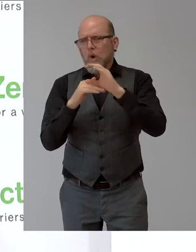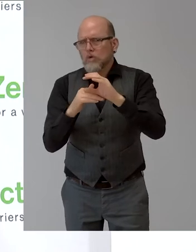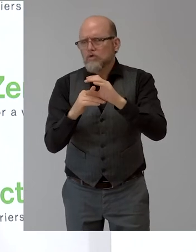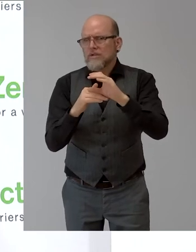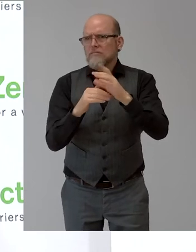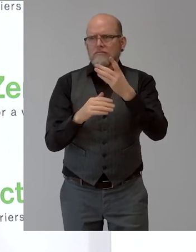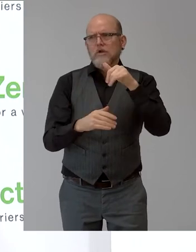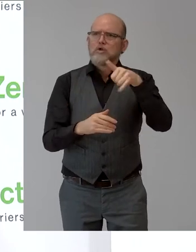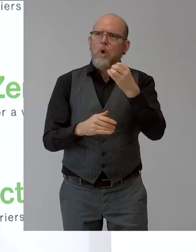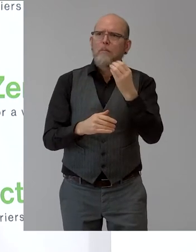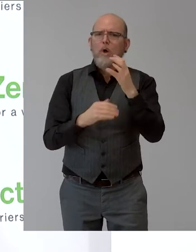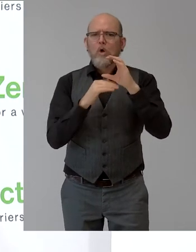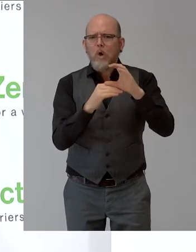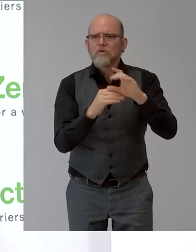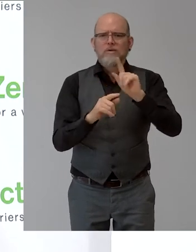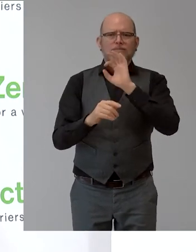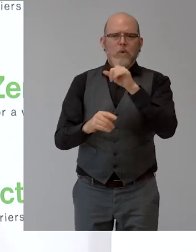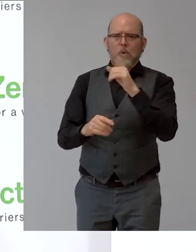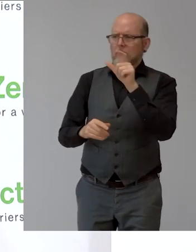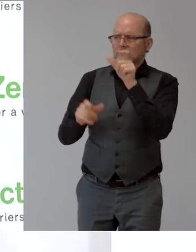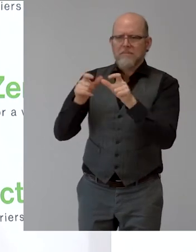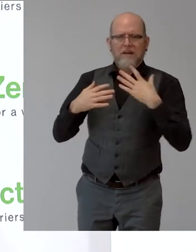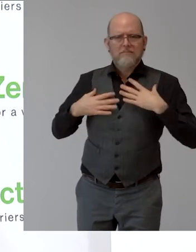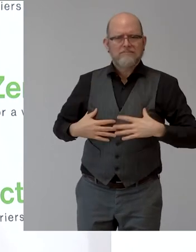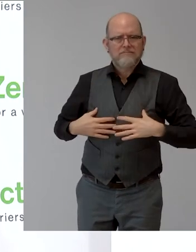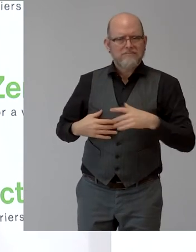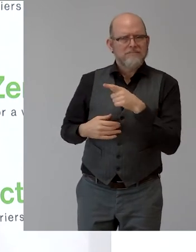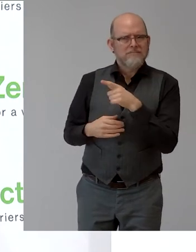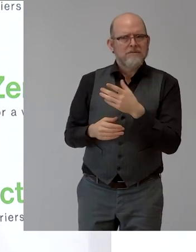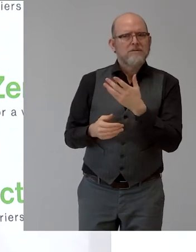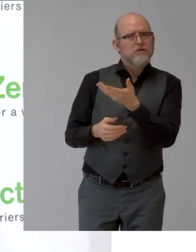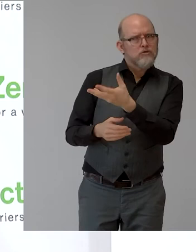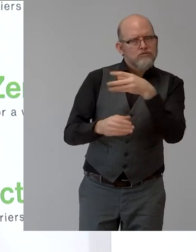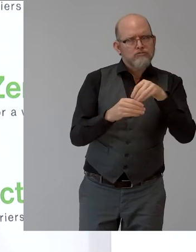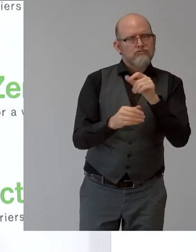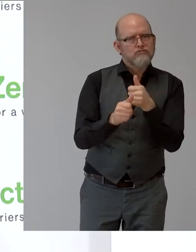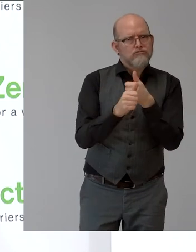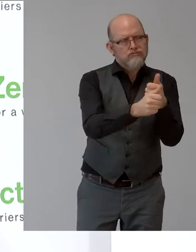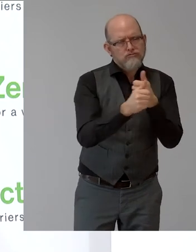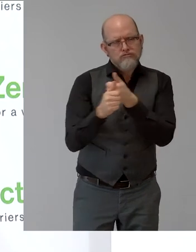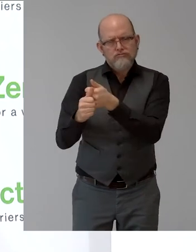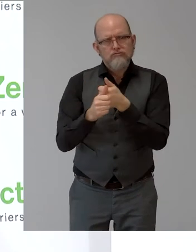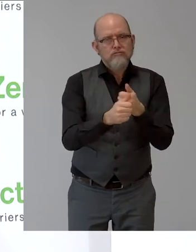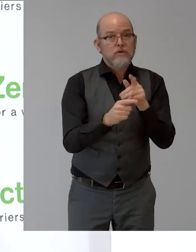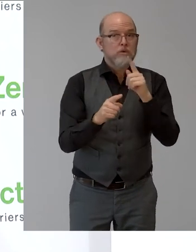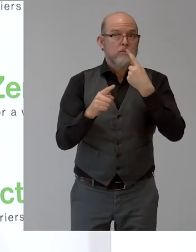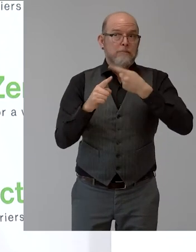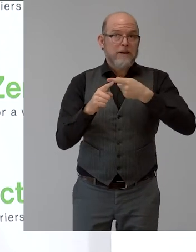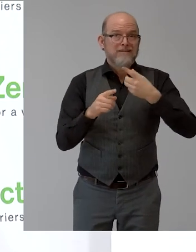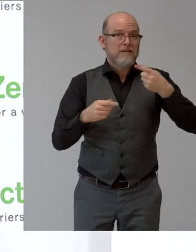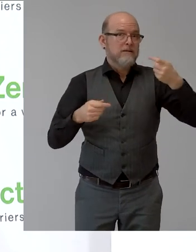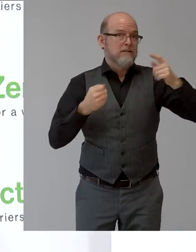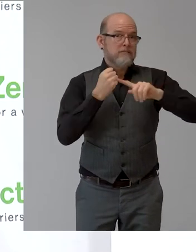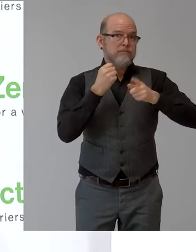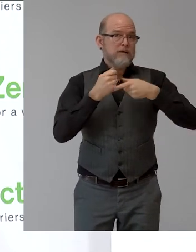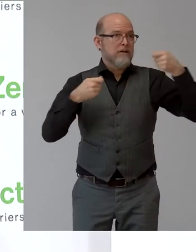unterstützt. Wir haben auf der anderen Seite sehr gute unternehmenszentrierte Förderungen, Lohnkostenzuschüsse, die